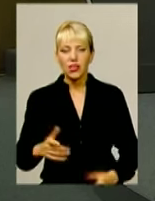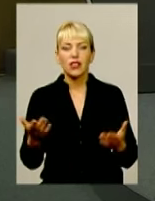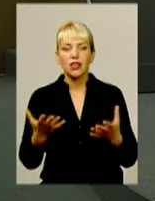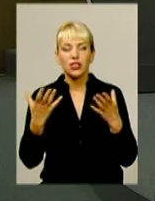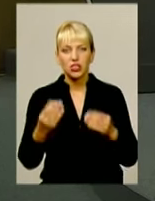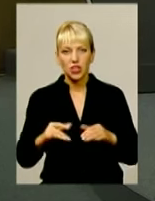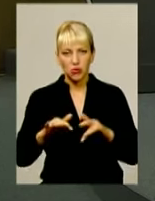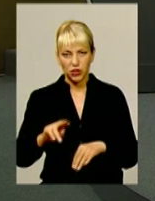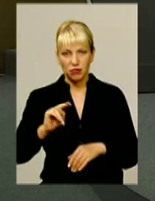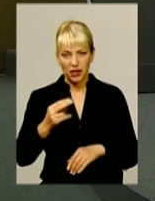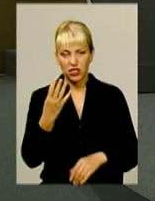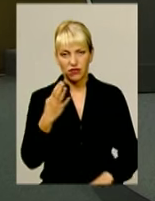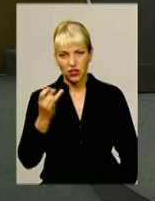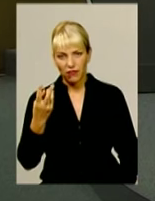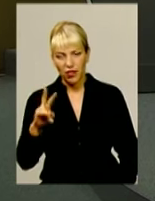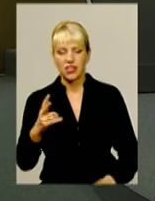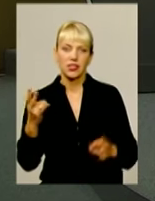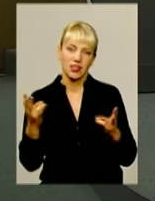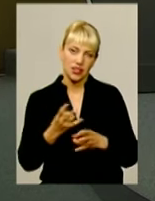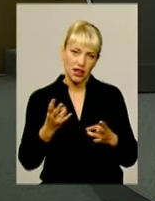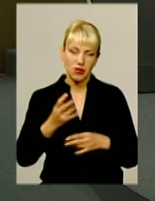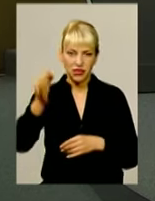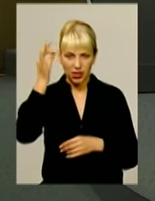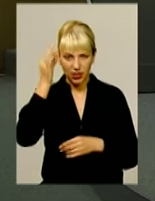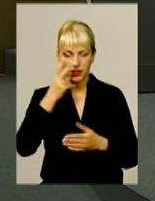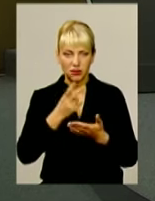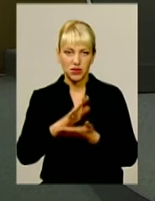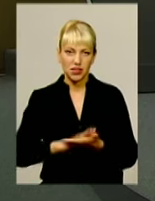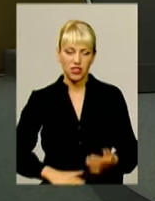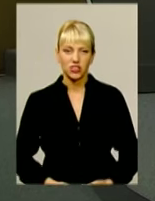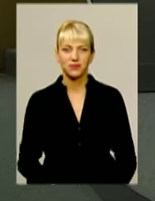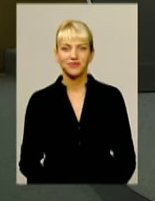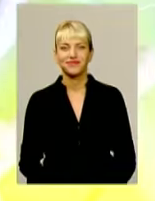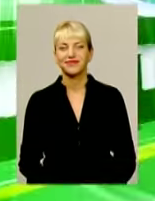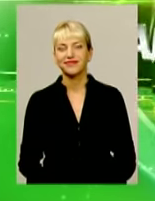події п'ятниці, 4 вересня, варто згадати. Дивимося далі.